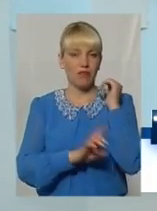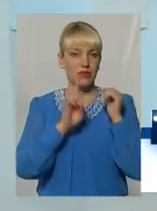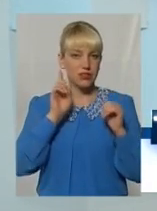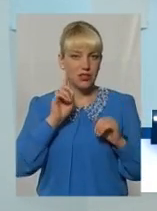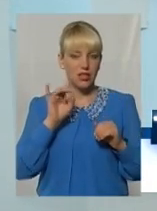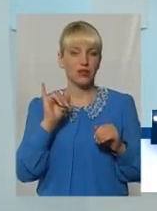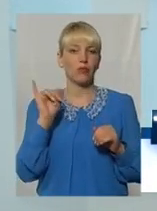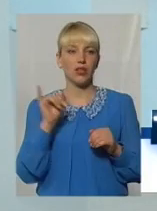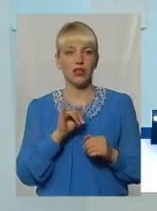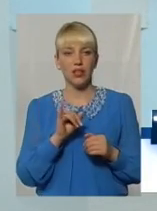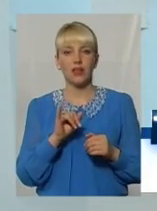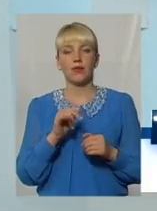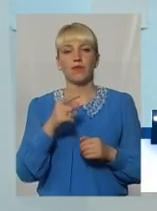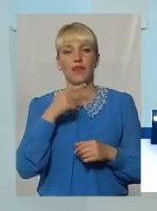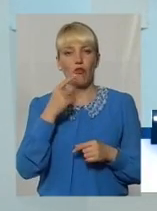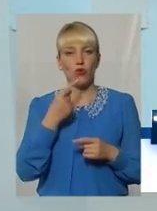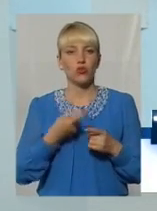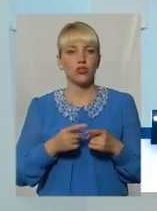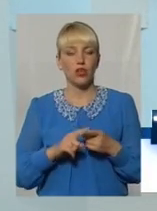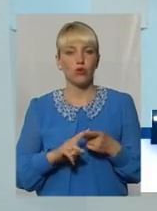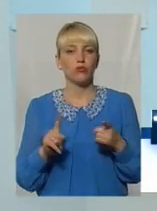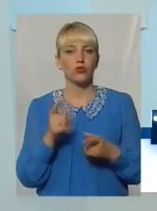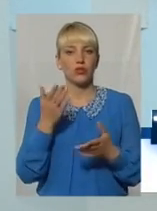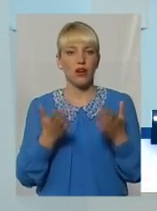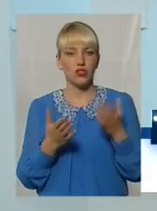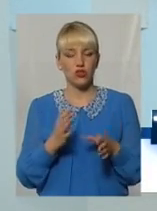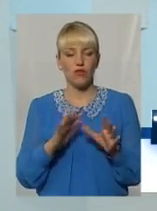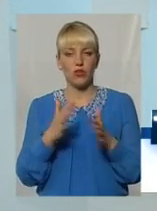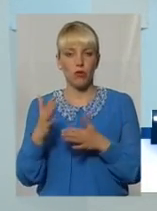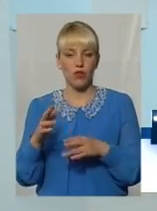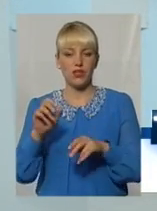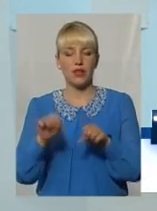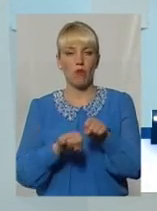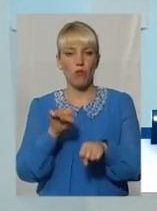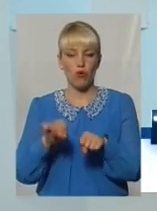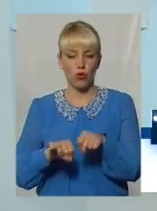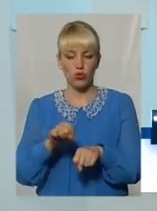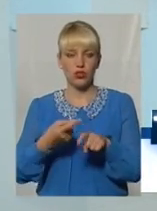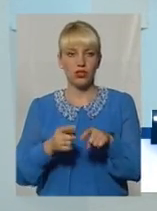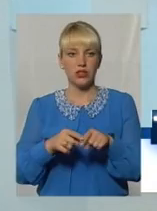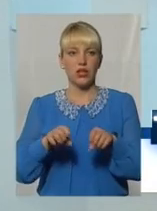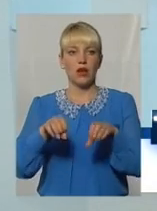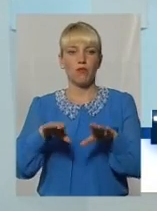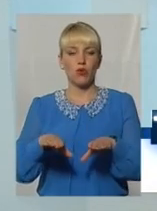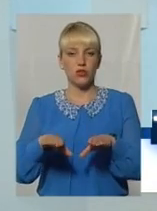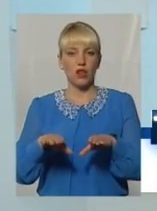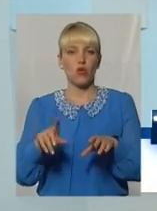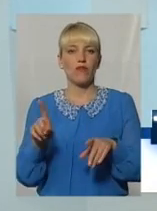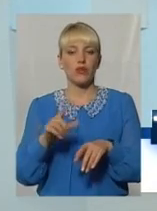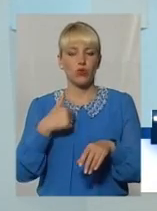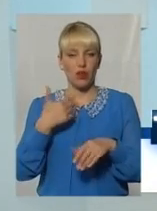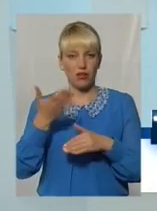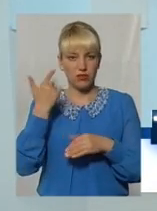наголошує на тому, що якщо відбувається порушення усієї постанови, на яку я вже посилалася, що